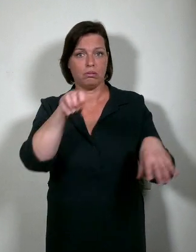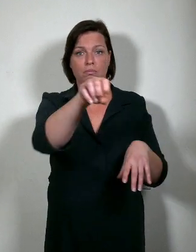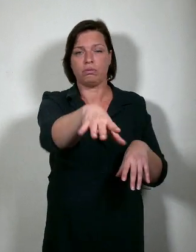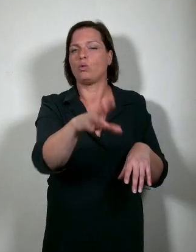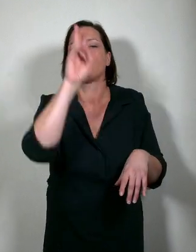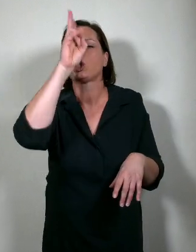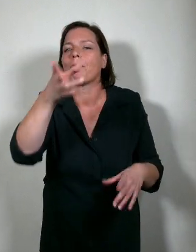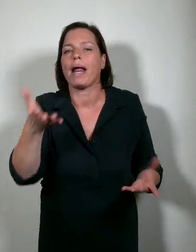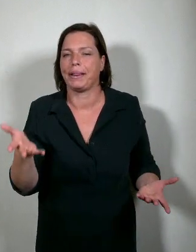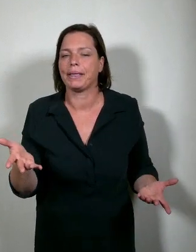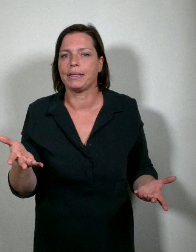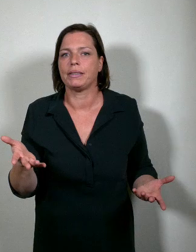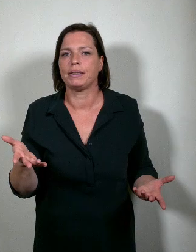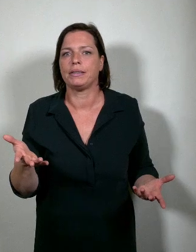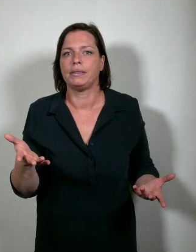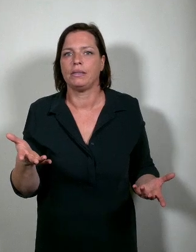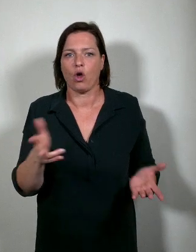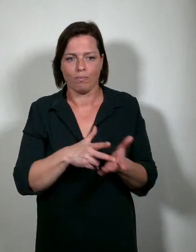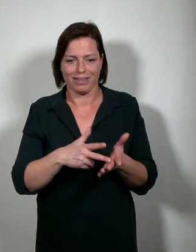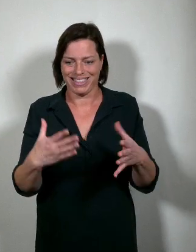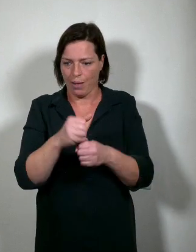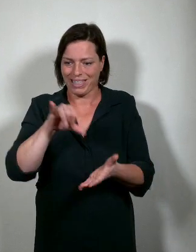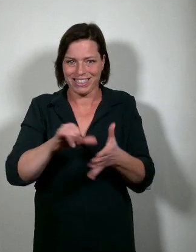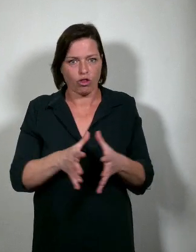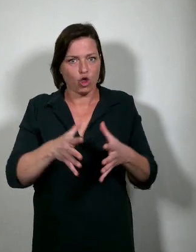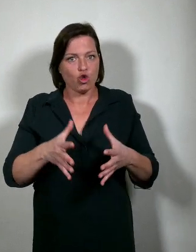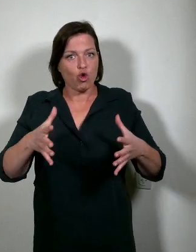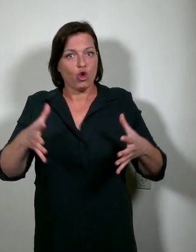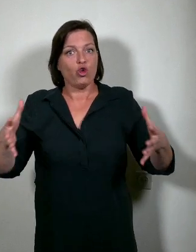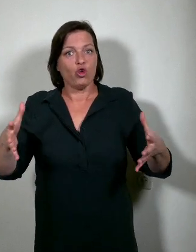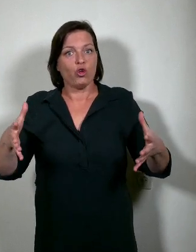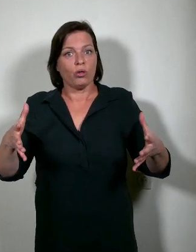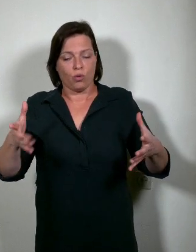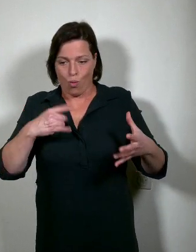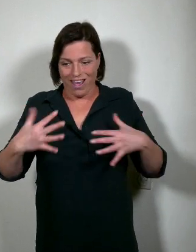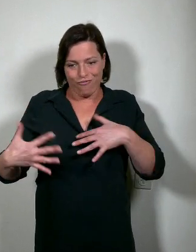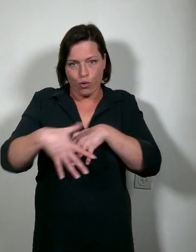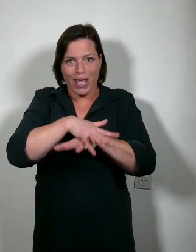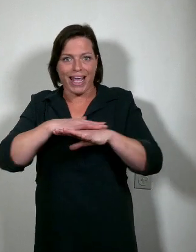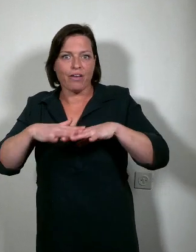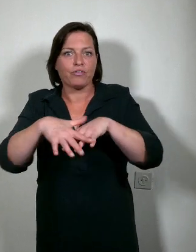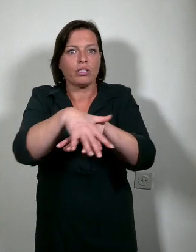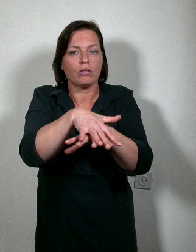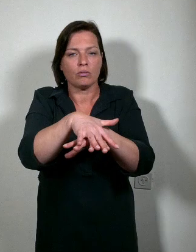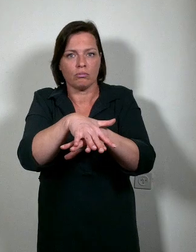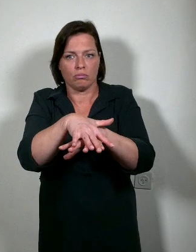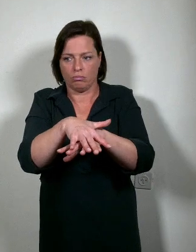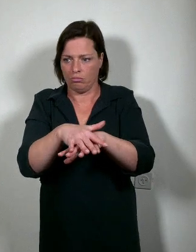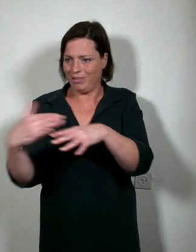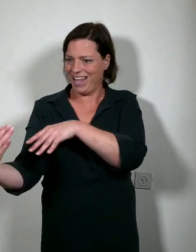logisch. We zijn samen met die stad groot geworden. We zijn met elkaar verweven en onder invloed van elkaar gevormd.